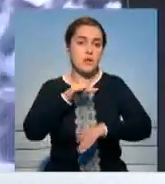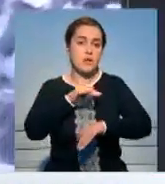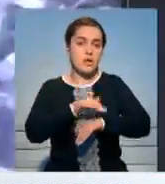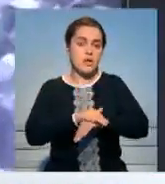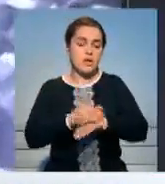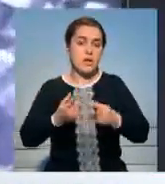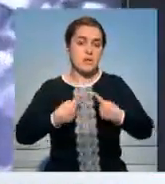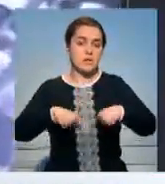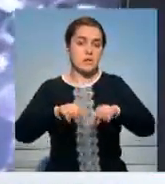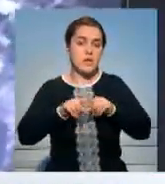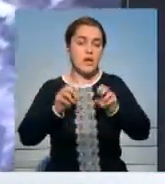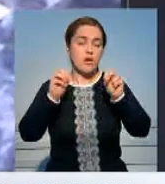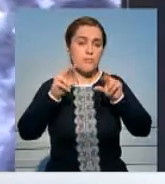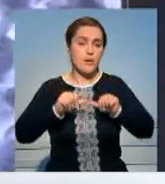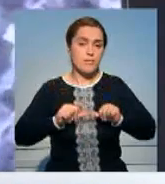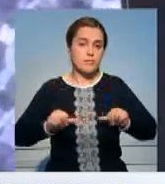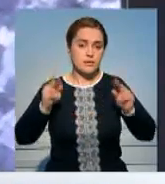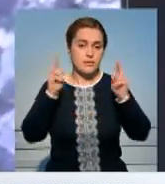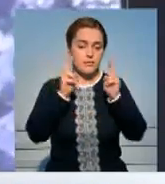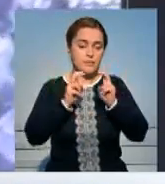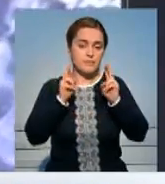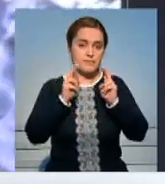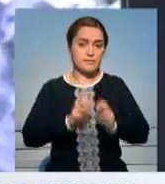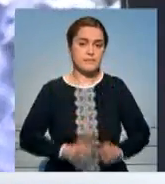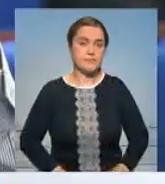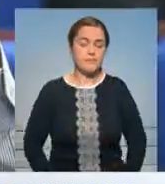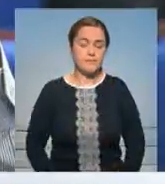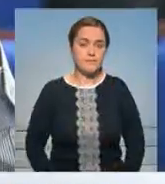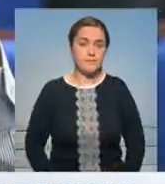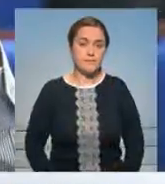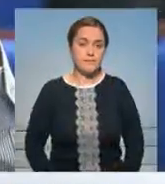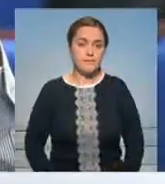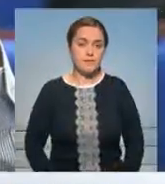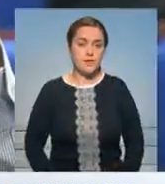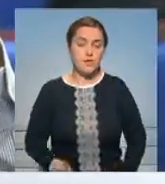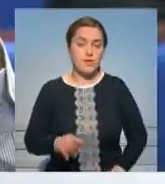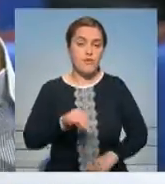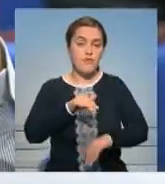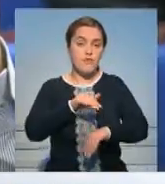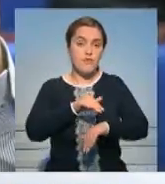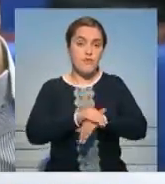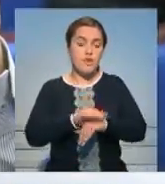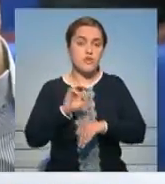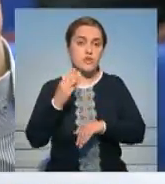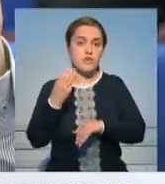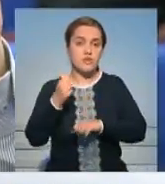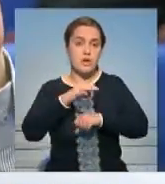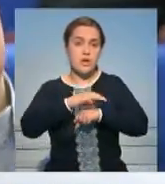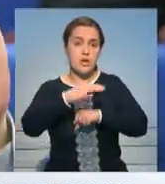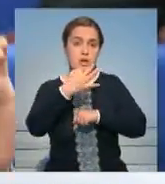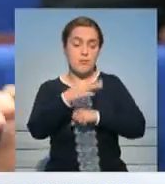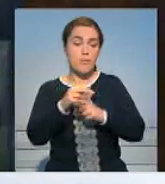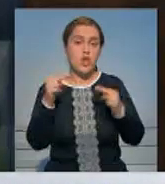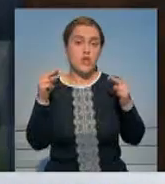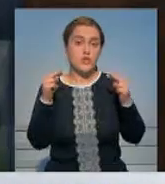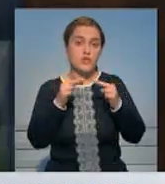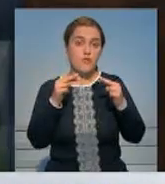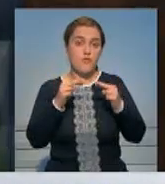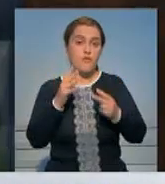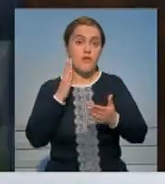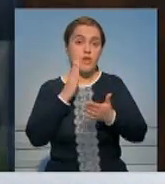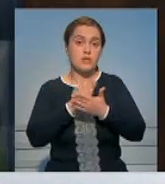по запрещению химического оружия. Этот факт американской агрессии свидетельствует о